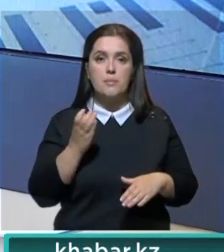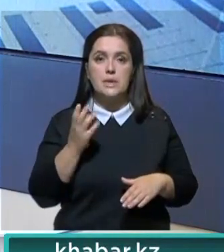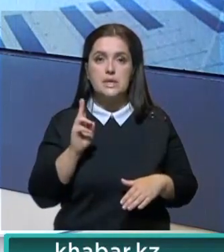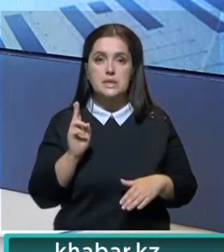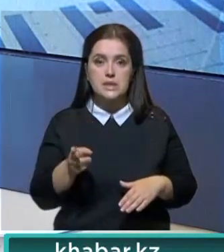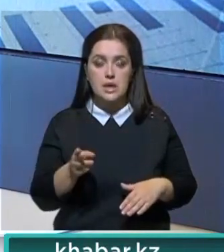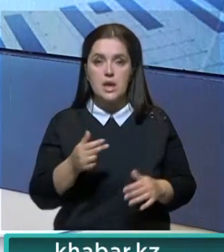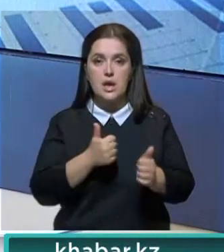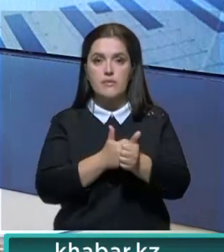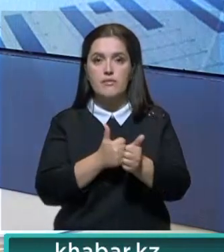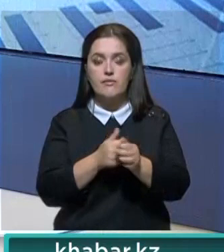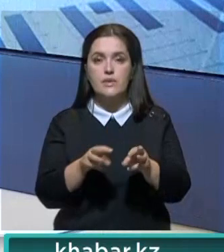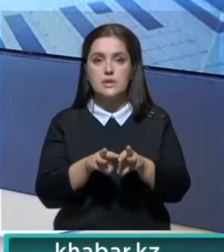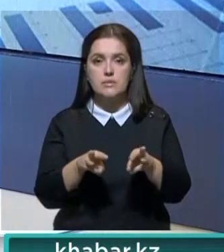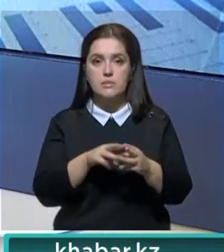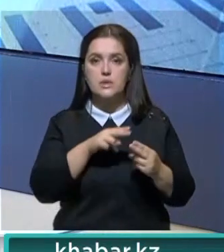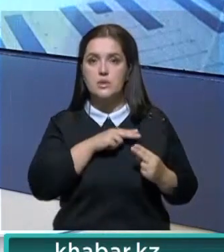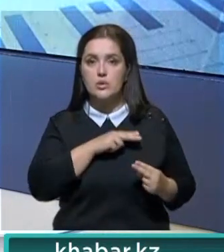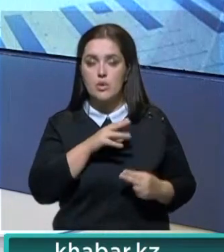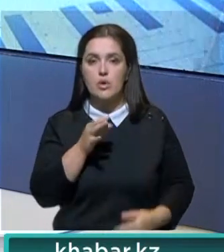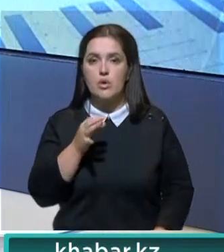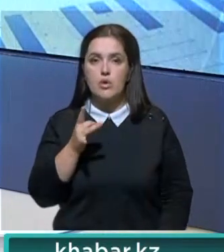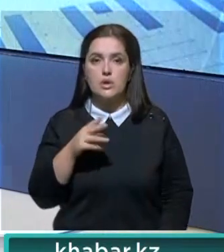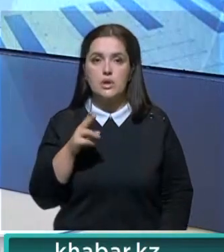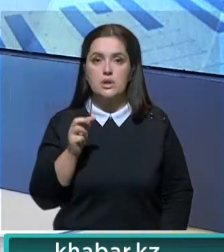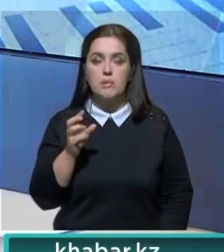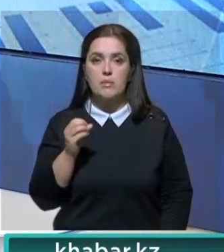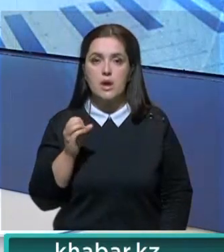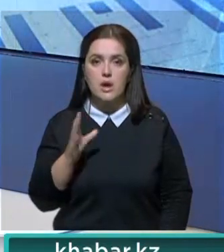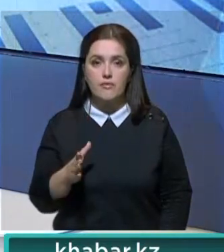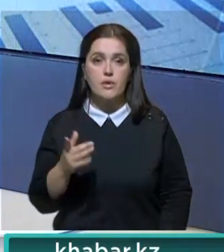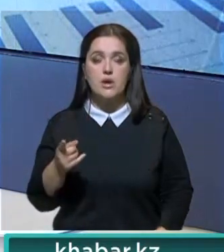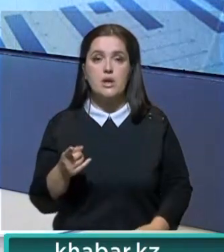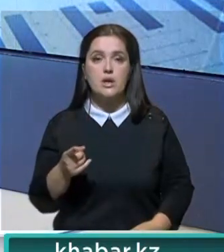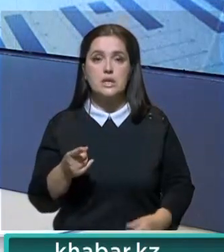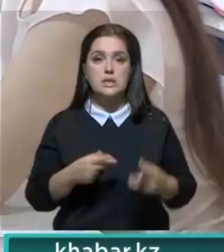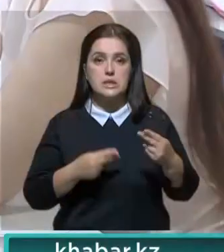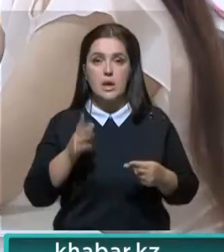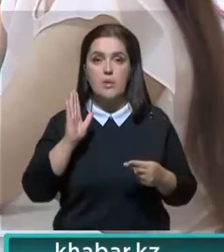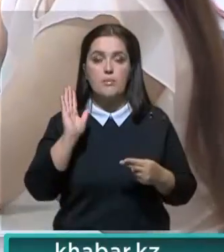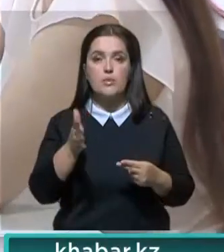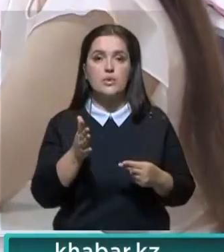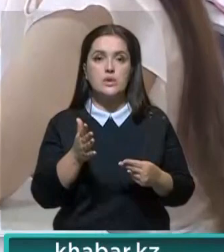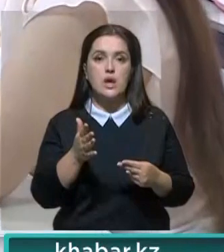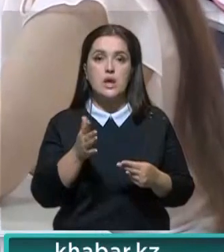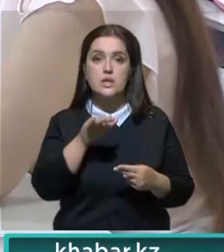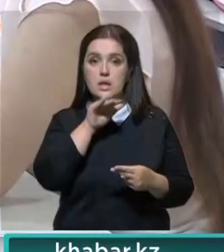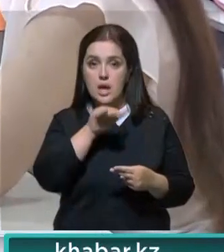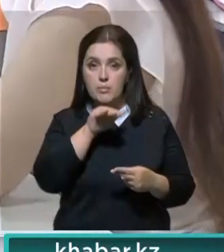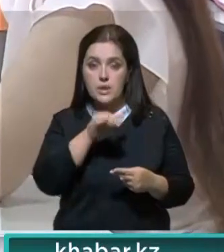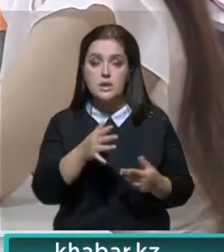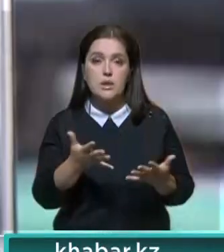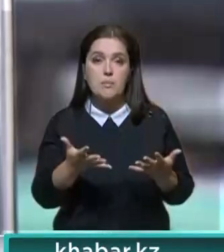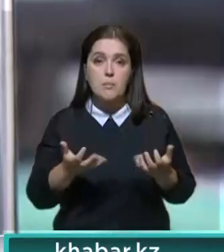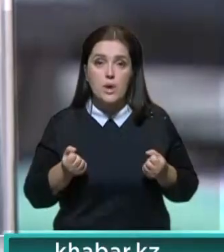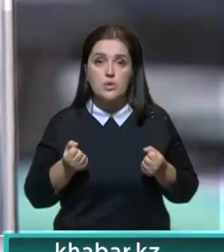Об этом на брифинге ССК сообщил вице-министр труда Улжас Урдабаев. По его словам, в рамках сертификации будут оценивать